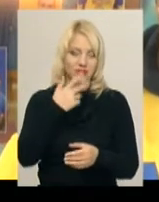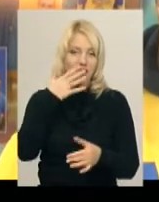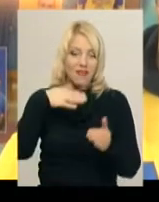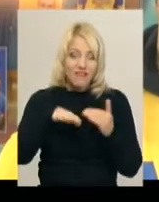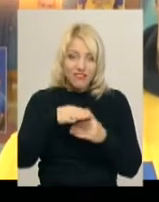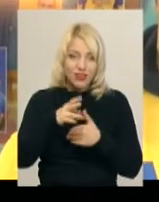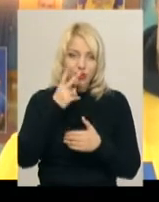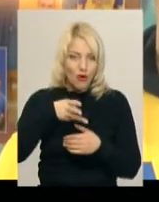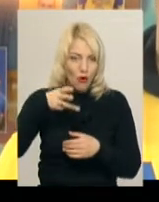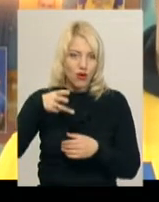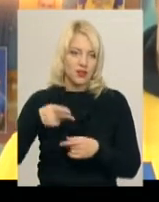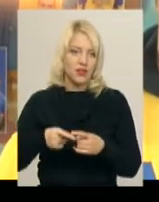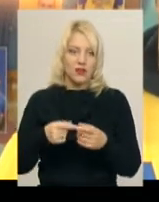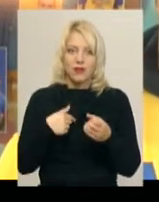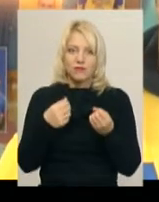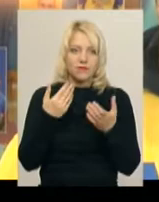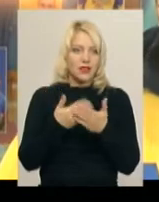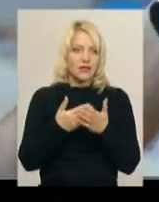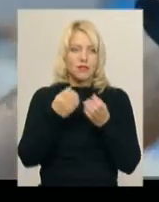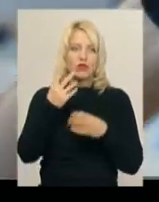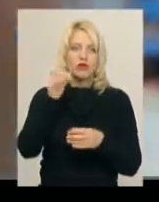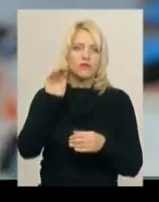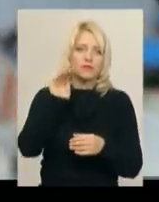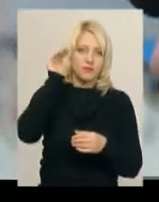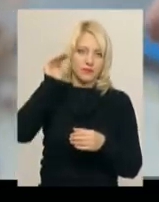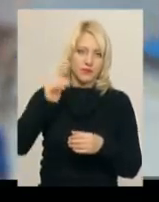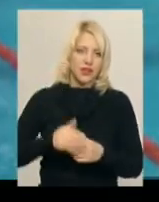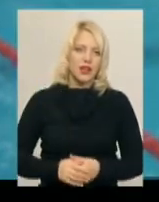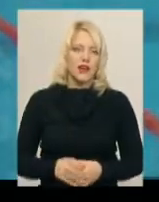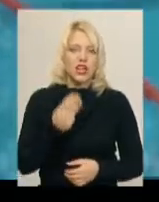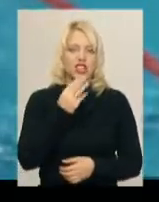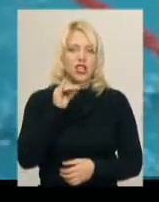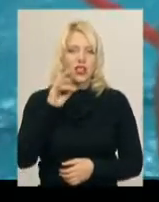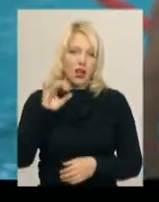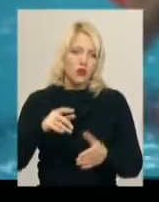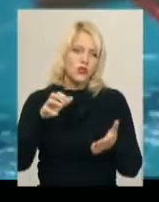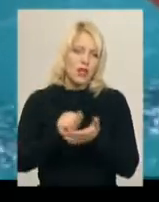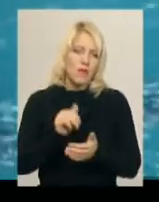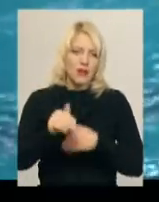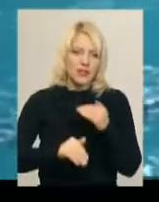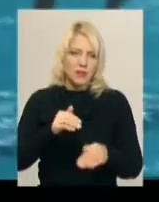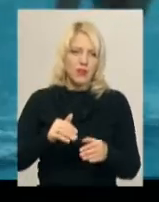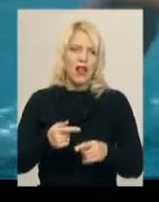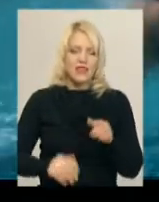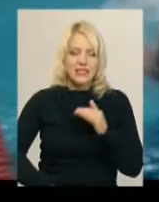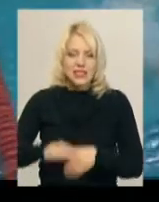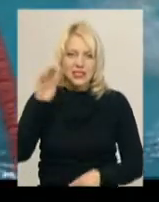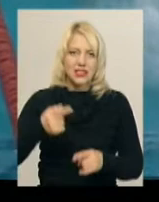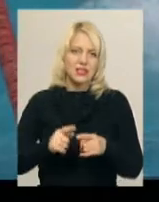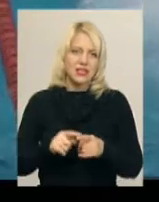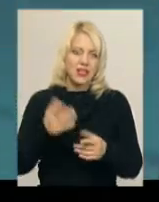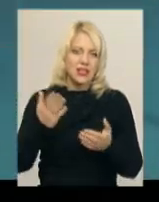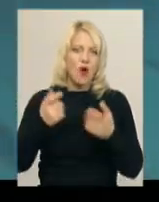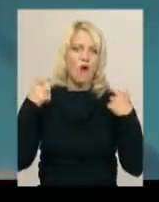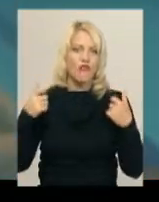здається, я просто програв в торкання. Віктор Шинкарук з дитинства займається плаванням. Є майстром спорту з офіцерського багатоборства.